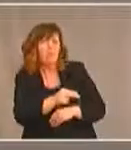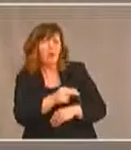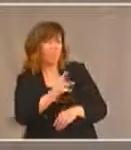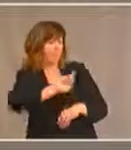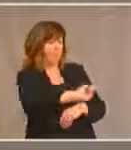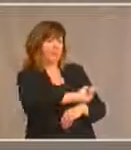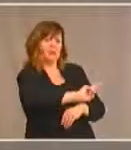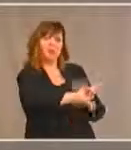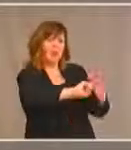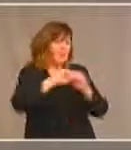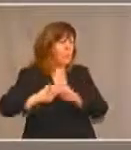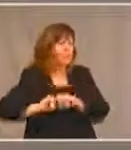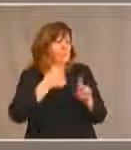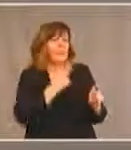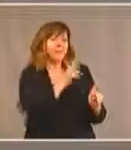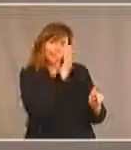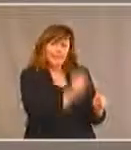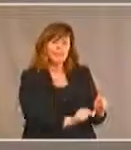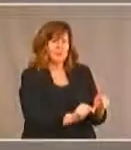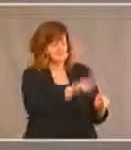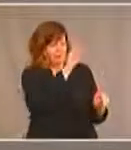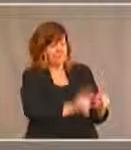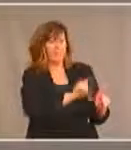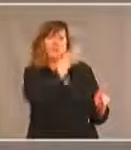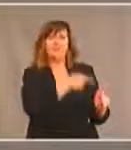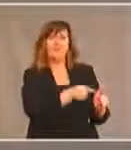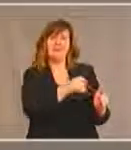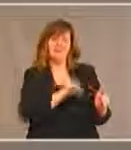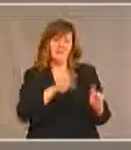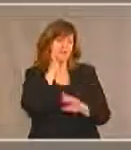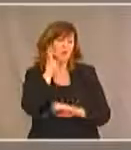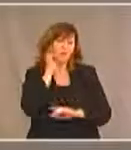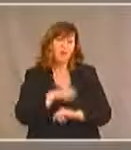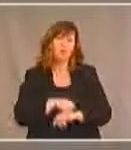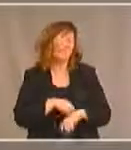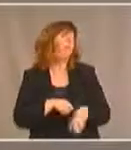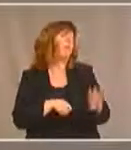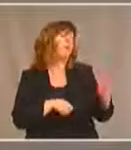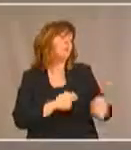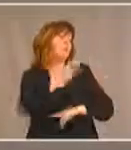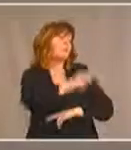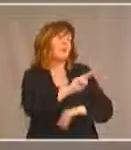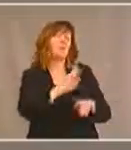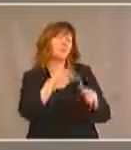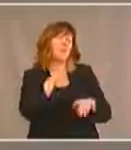dans ce cas-ci si vous êtes un autochtone votre handicap devrait être secondaire et pas ce qui vous définit